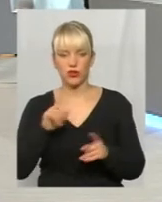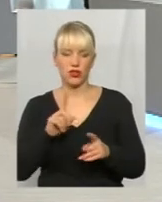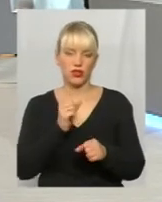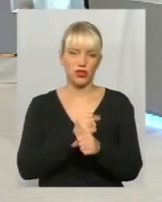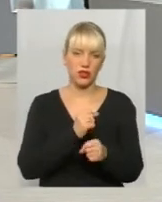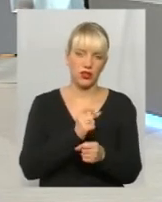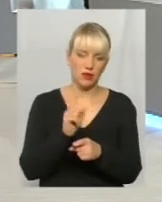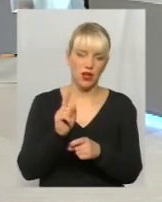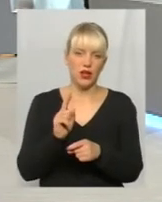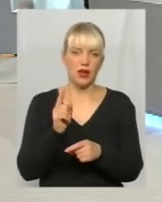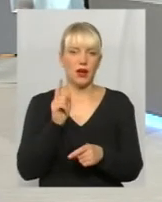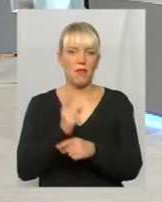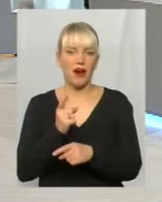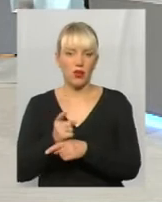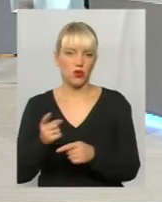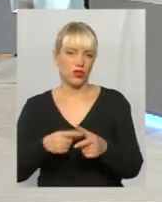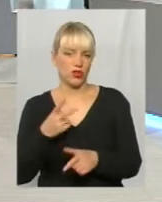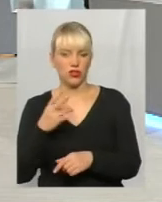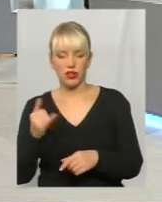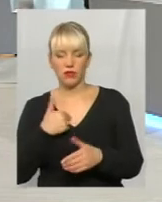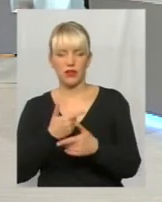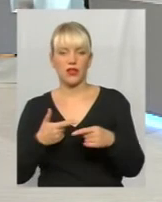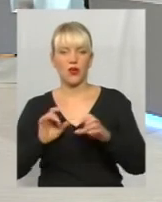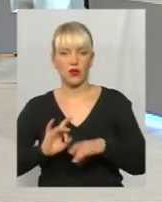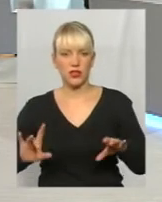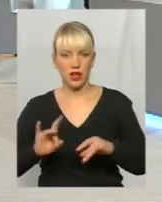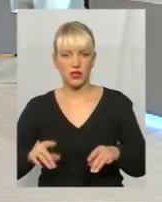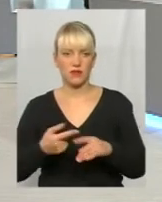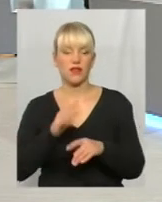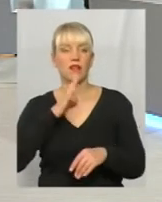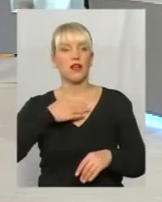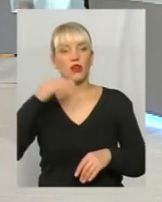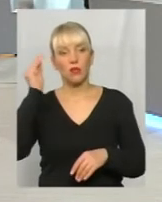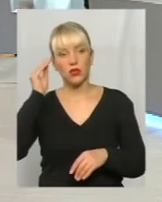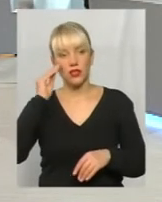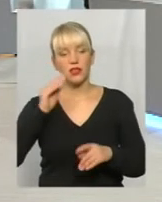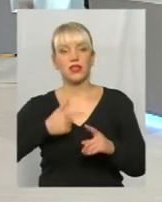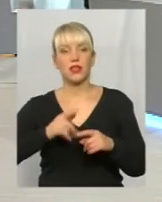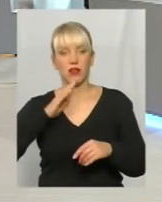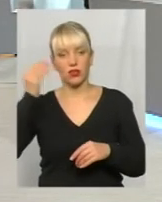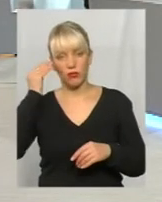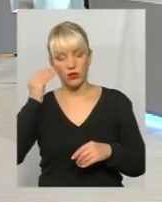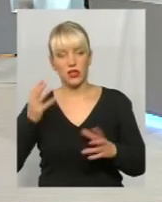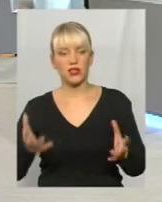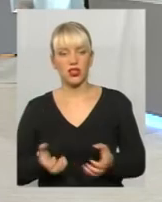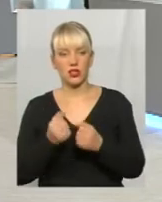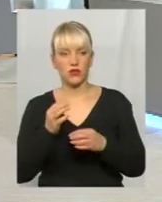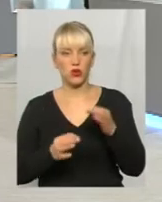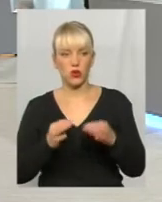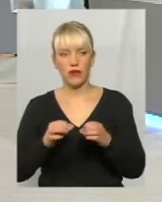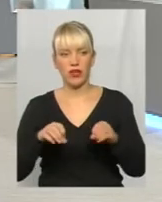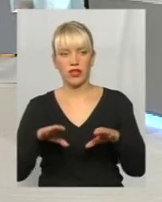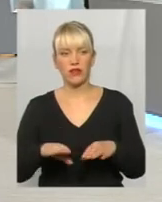чи ні. Ми роз'яснювали це нашими позиціями, наша позиція, до речі, потім знайшла підтримку в судових рішеннях,